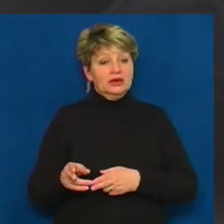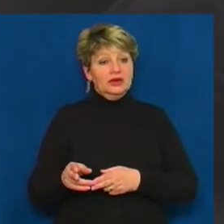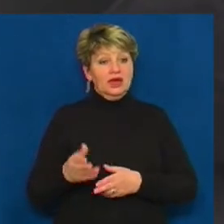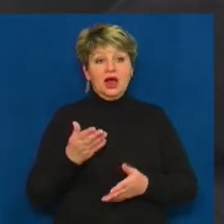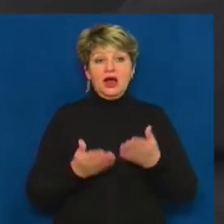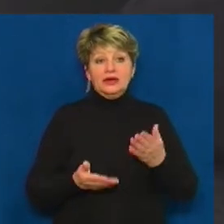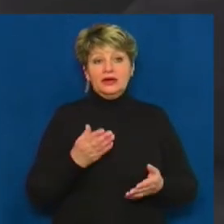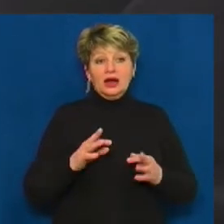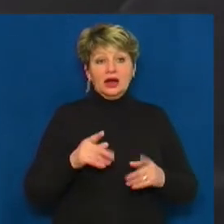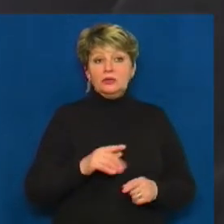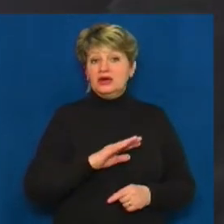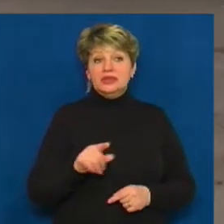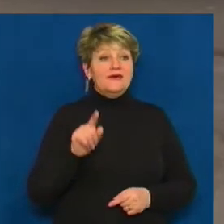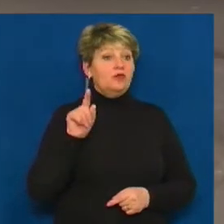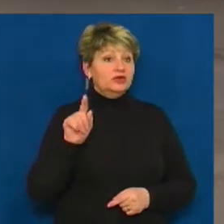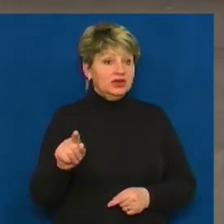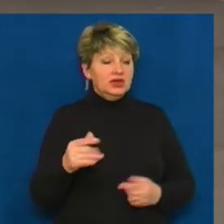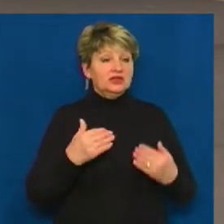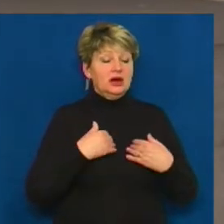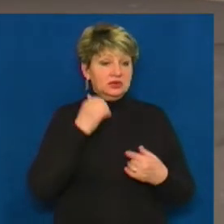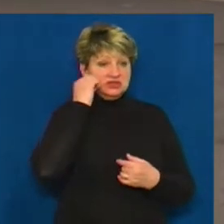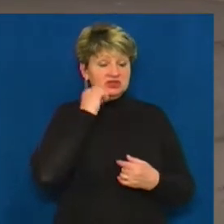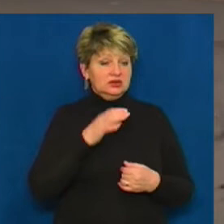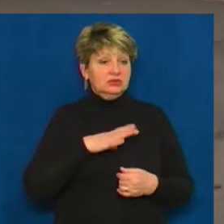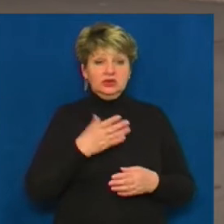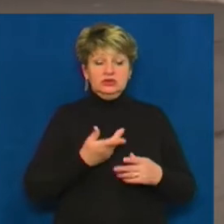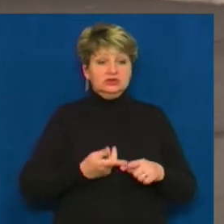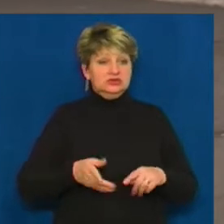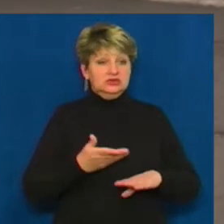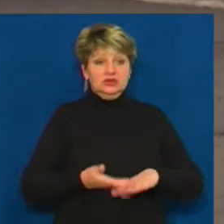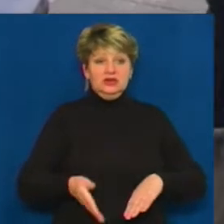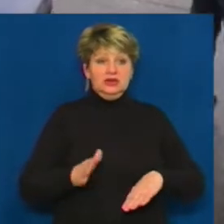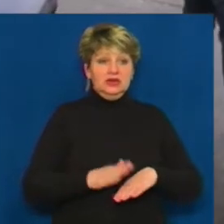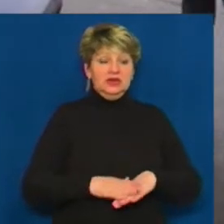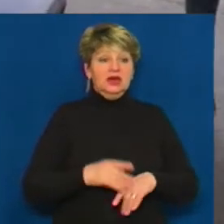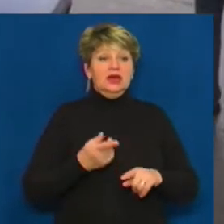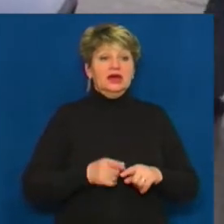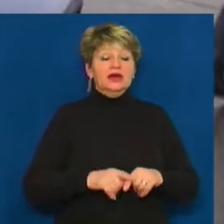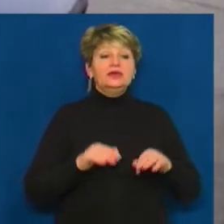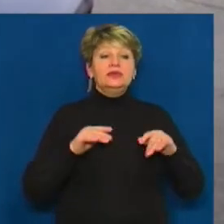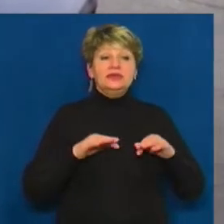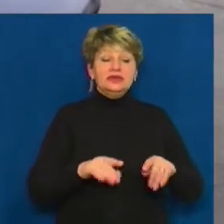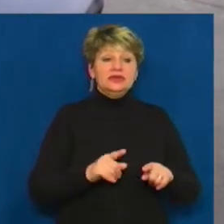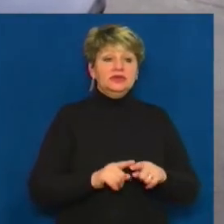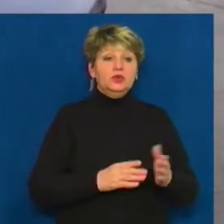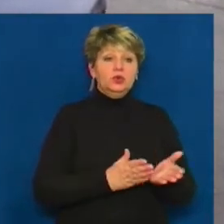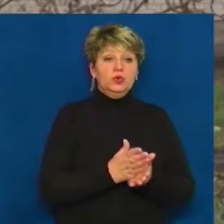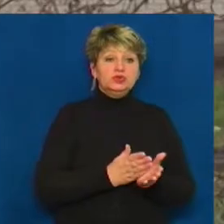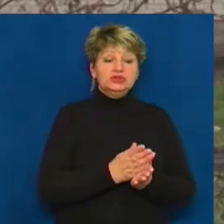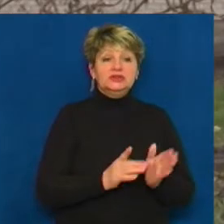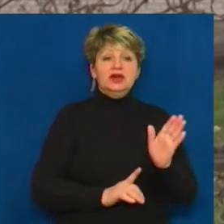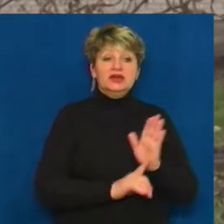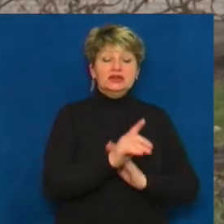таким царикам каметься. У Золотоноші проєкт «Соціальне перевезення Черкащини» діє із січня 2018-го.